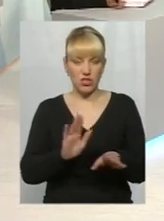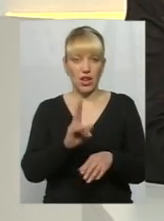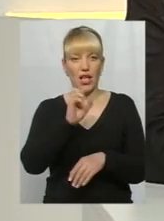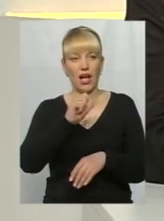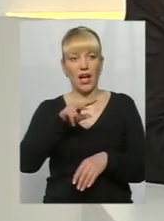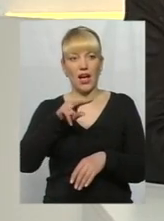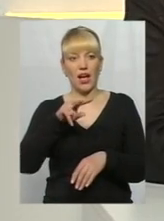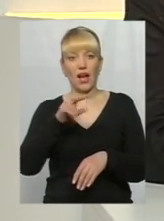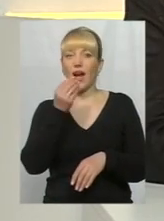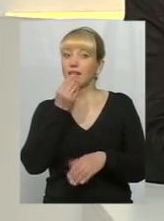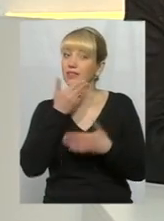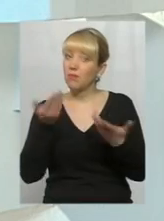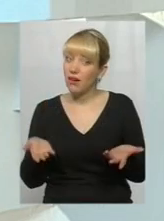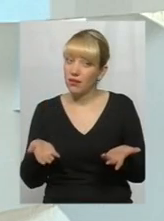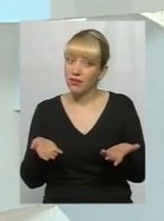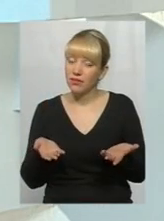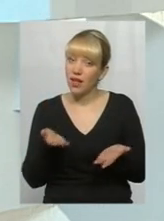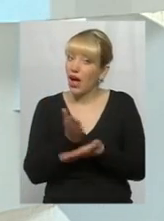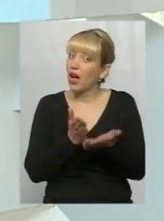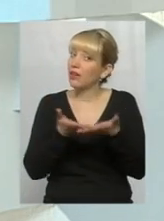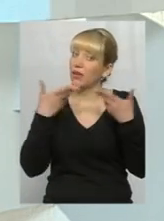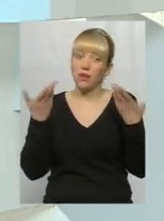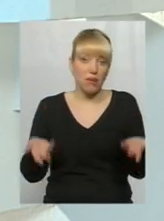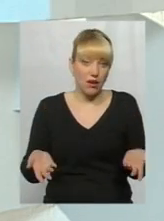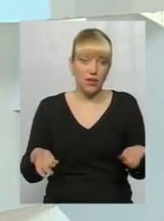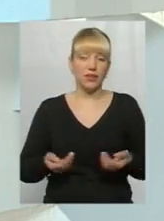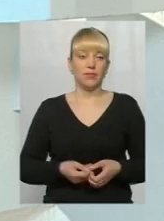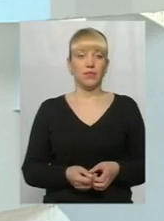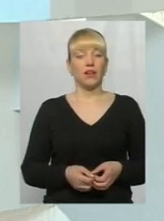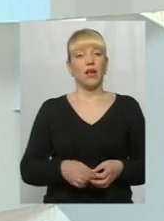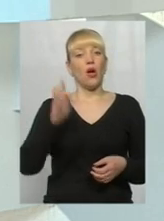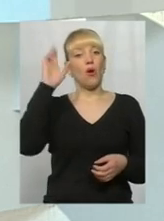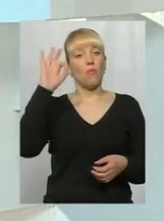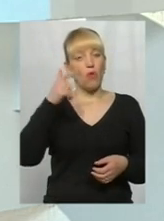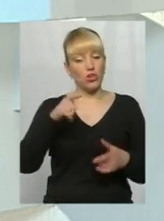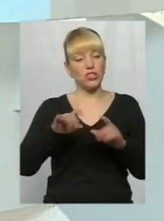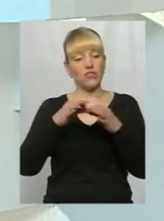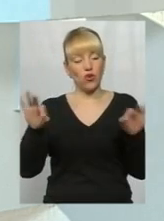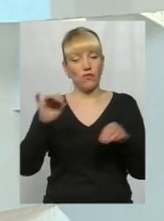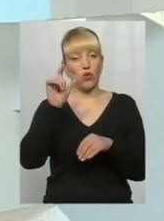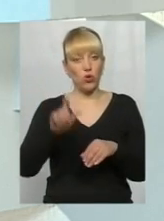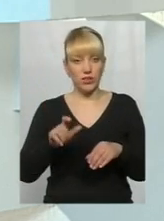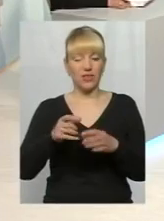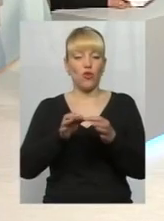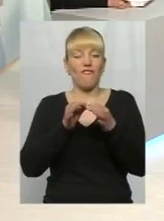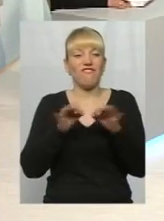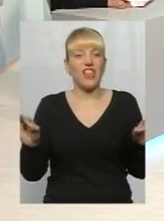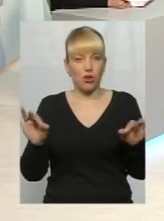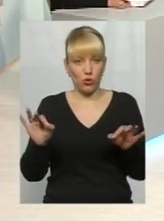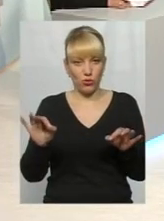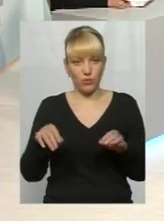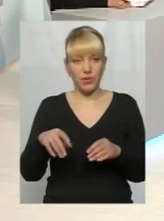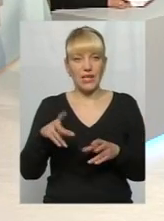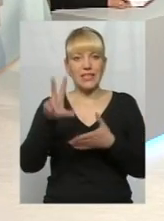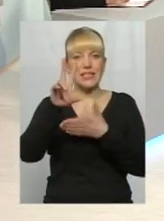а їсти-то нічого, хліба того немає. По-перше, Бог створив людину вільною, от ви кажеш, за образом і подобою своєю, точно